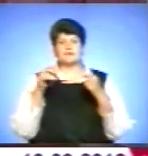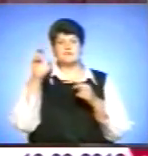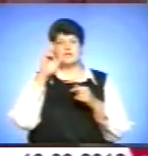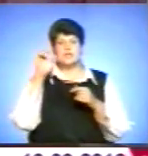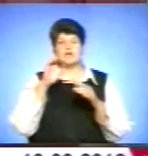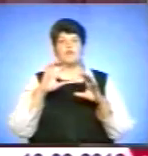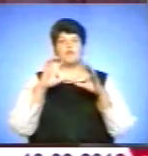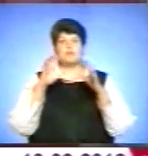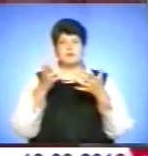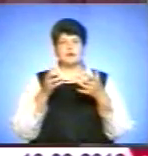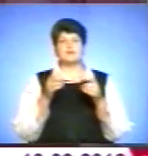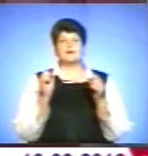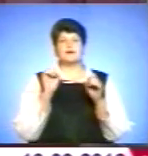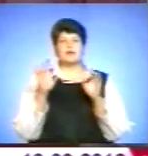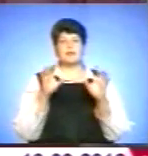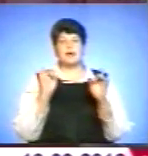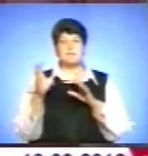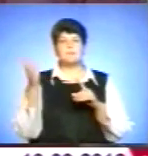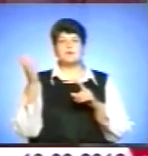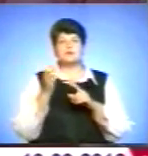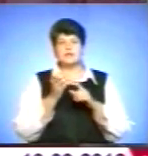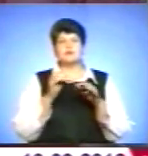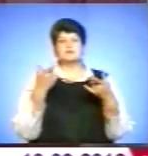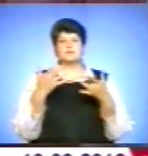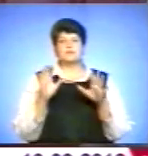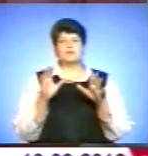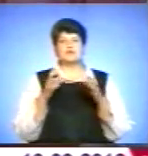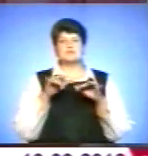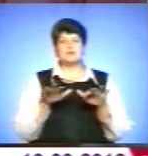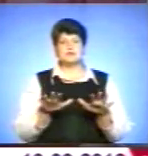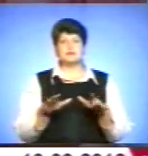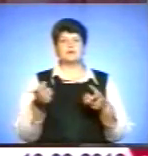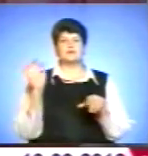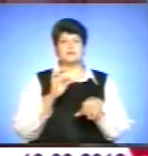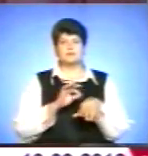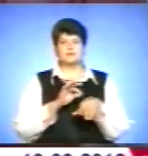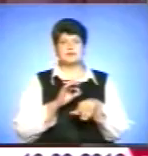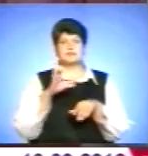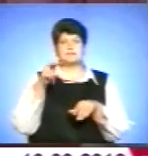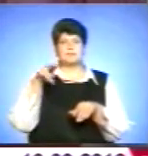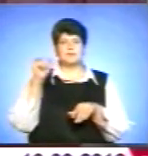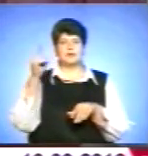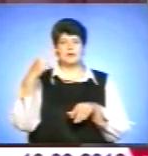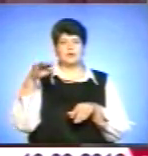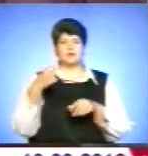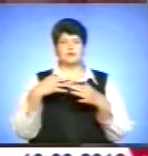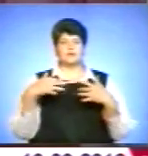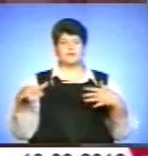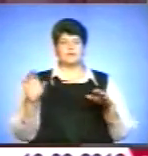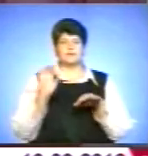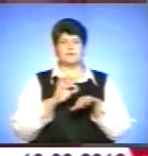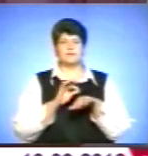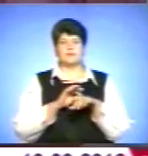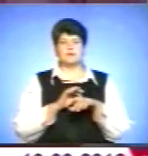реклама презератива зупинили процент заражених спідом або будь-якими пенологічними заболіваннями, або